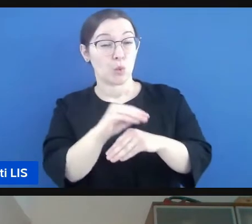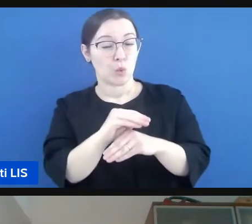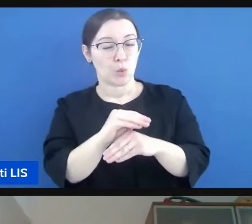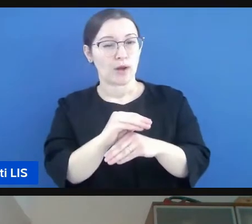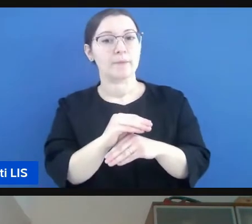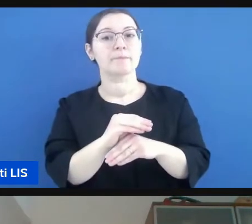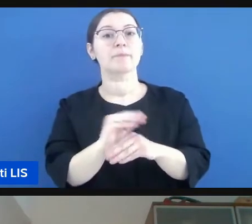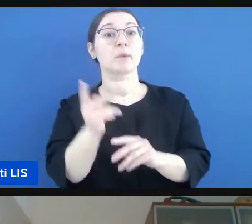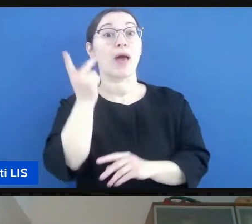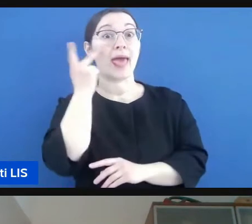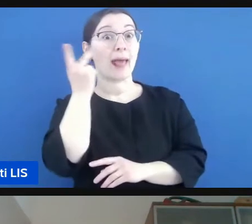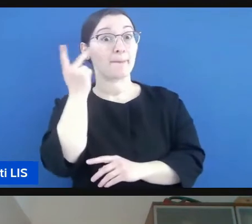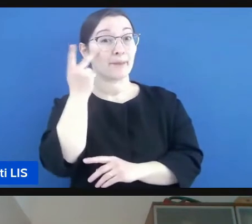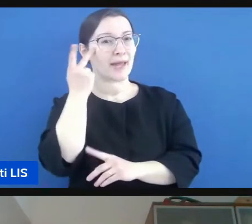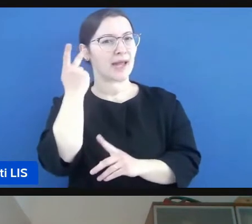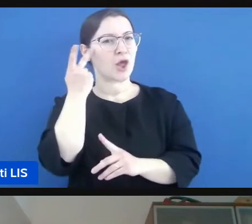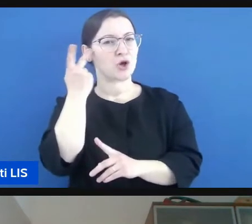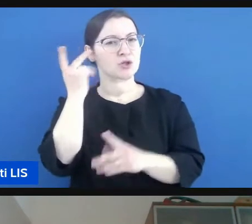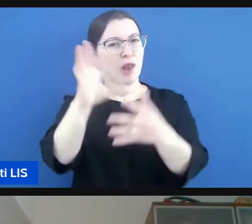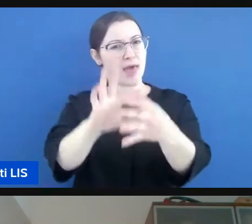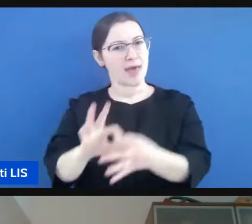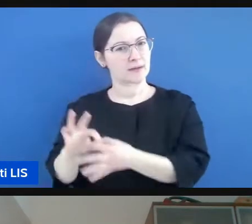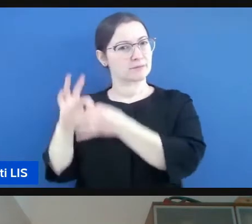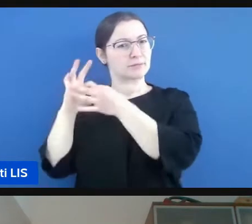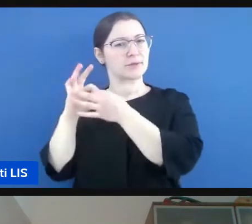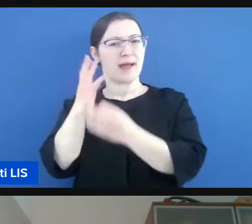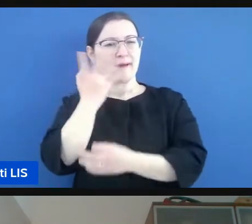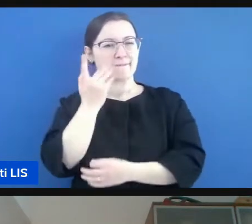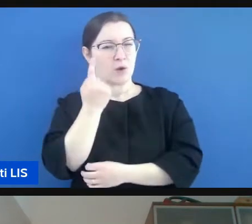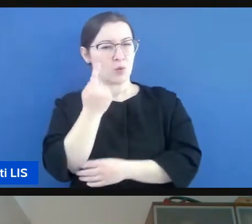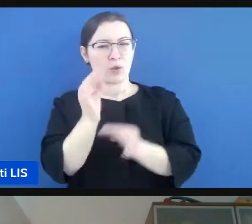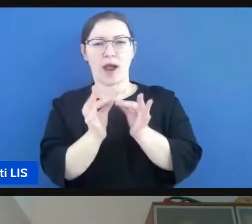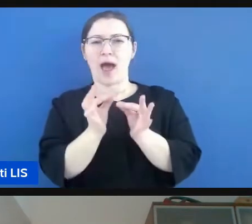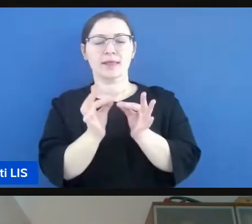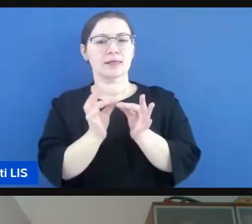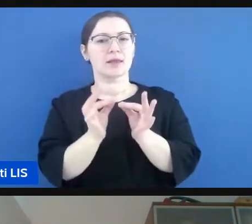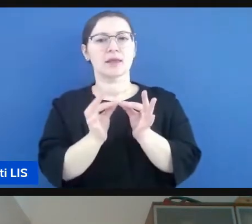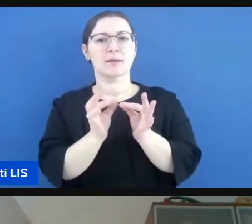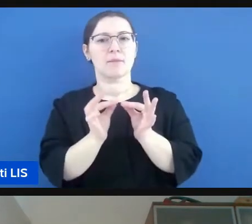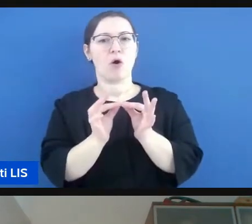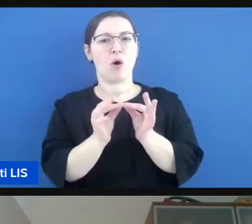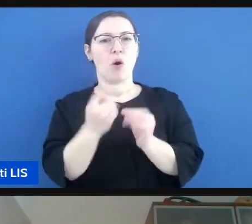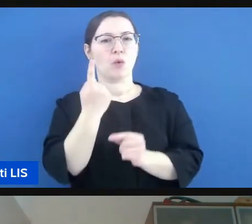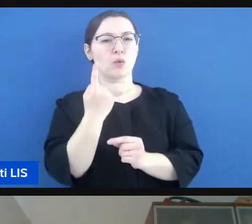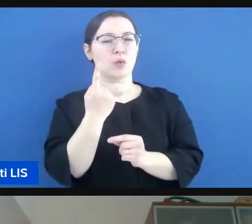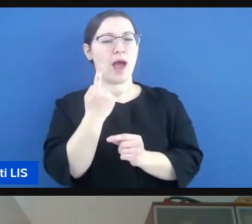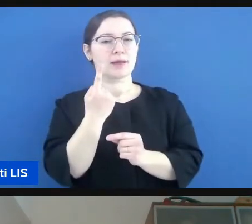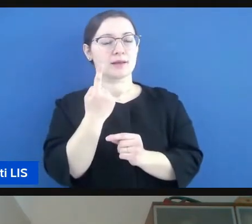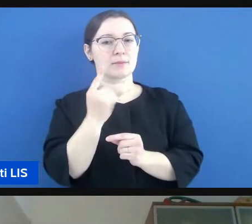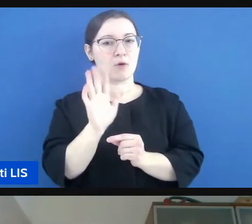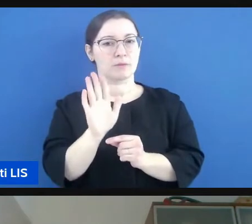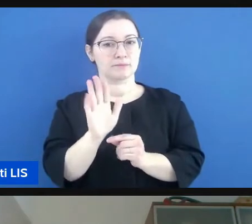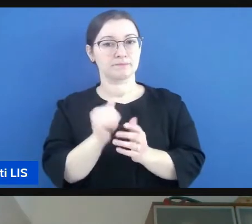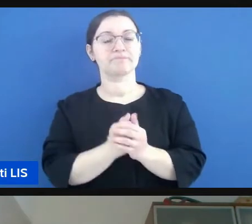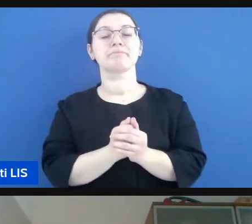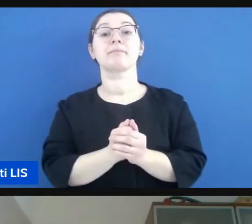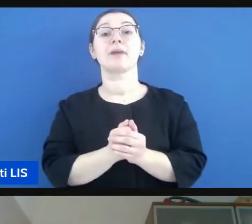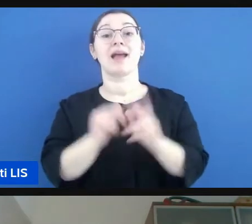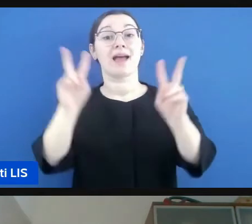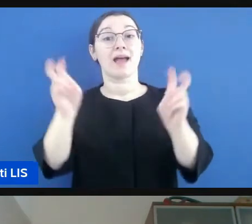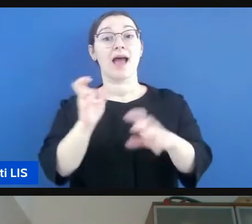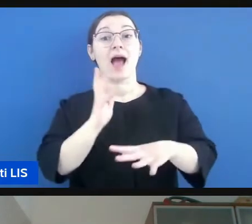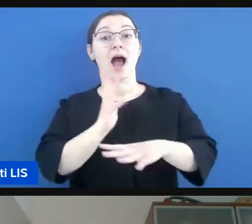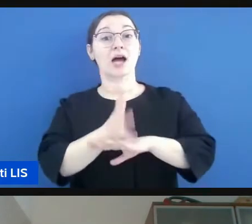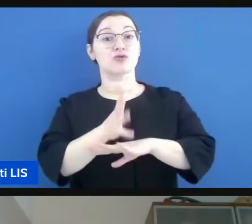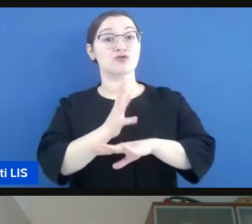Insolera allora un attimo faccio un attimo un passaggio a parte che l'accessibilità di cui ha